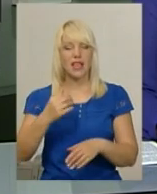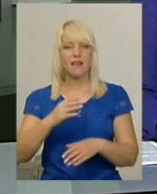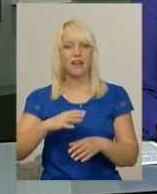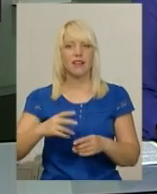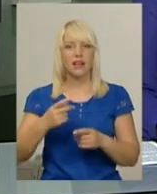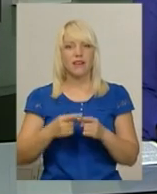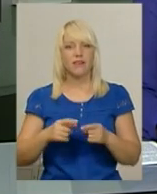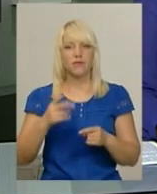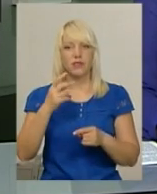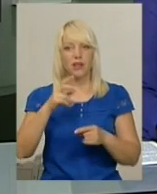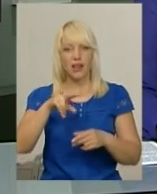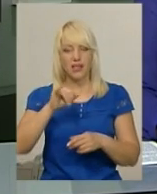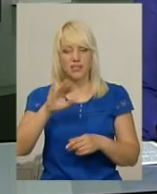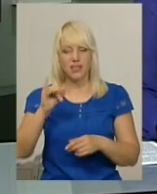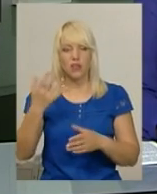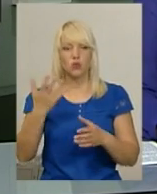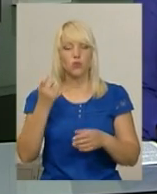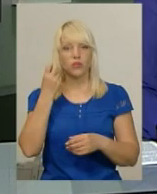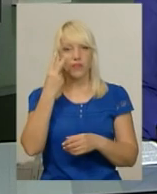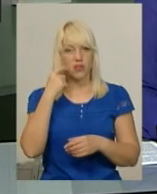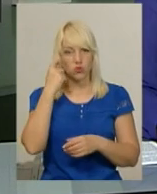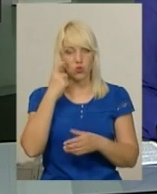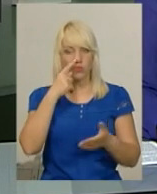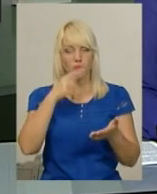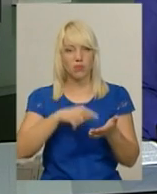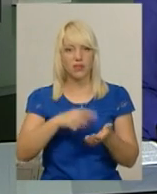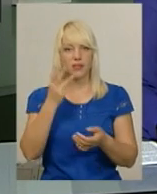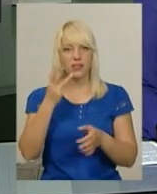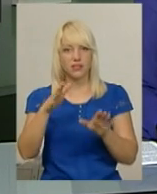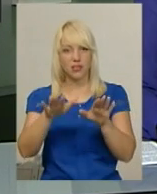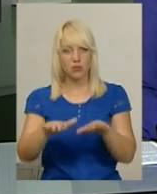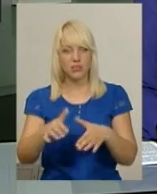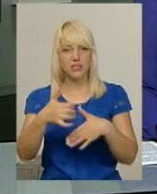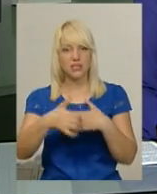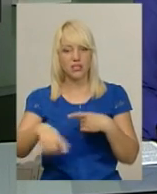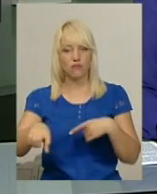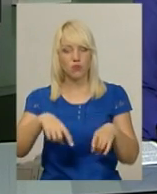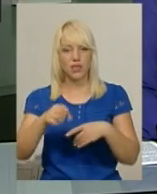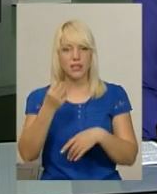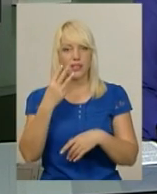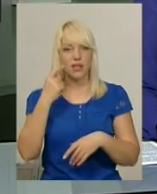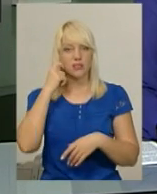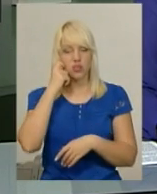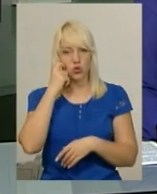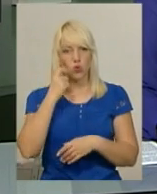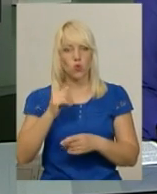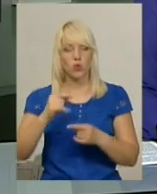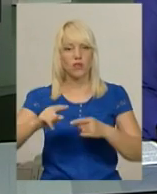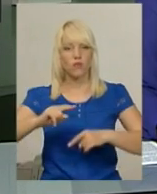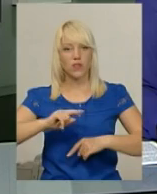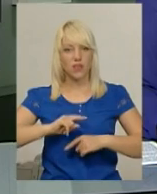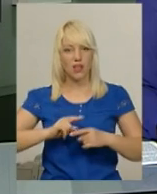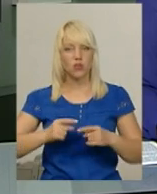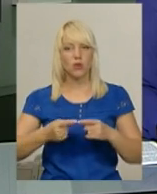Ліцеїсти, які грали в категорії 12-річних, зупинились там на третьому місці. Серед футболістів 13 років у зональному фіналі